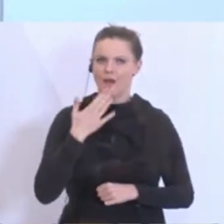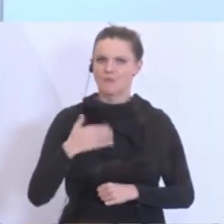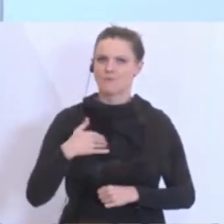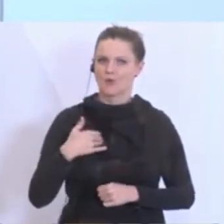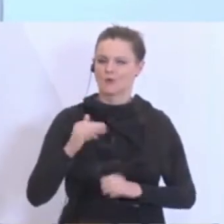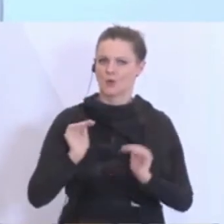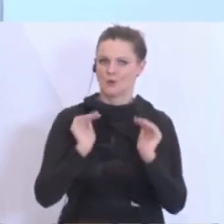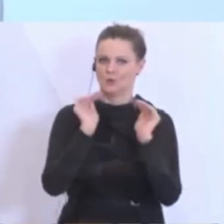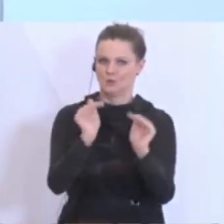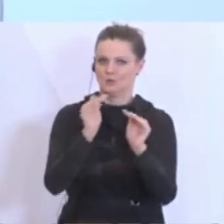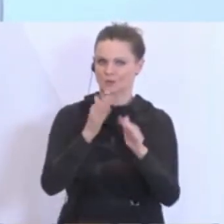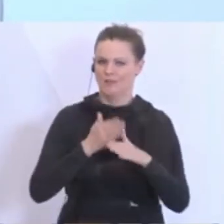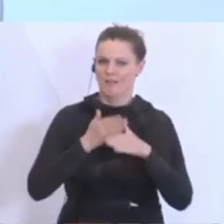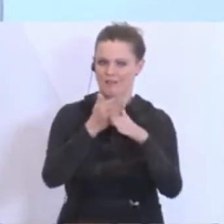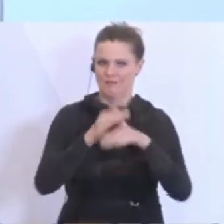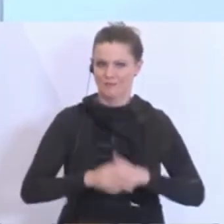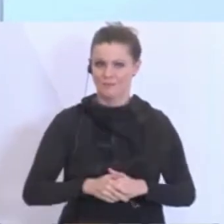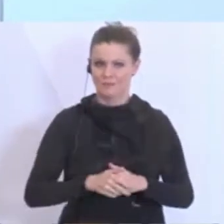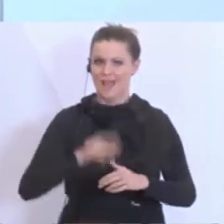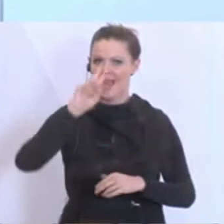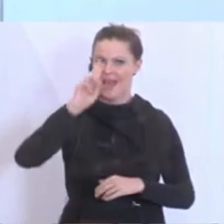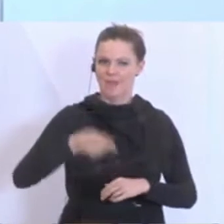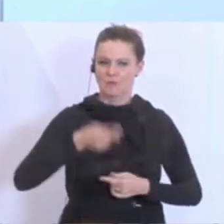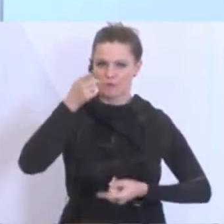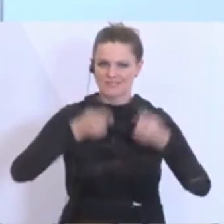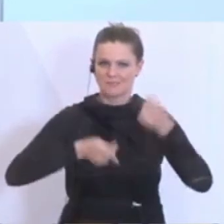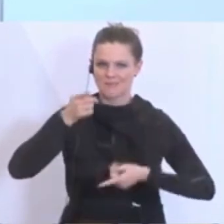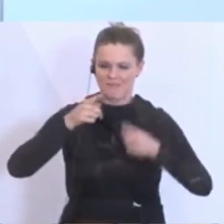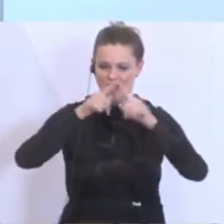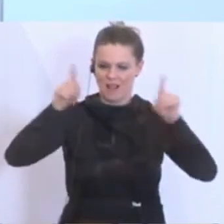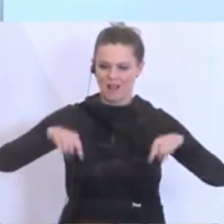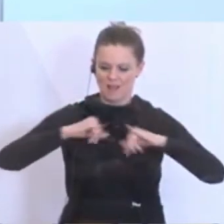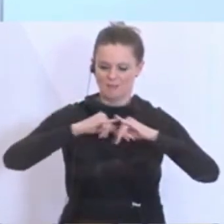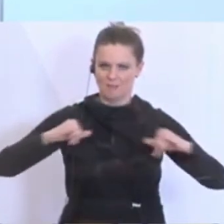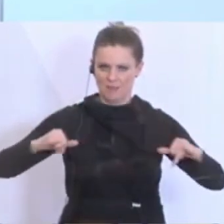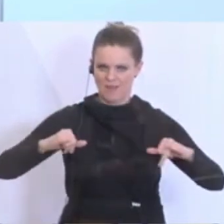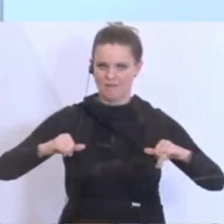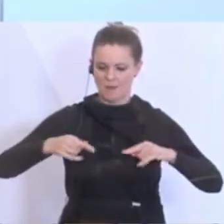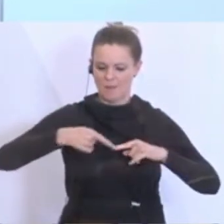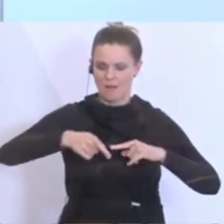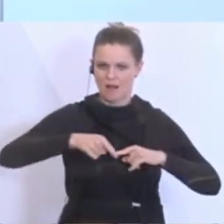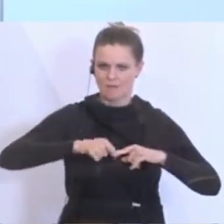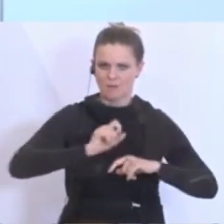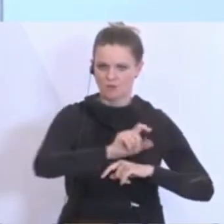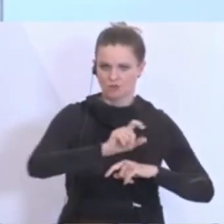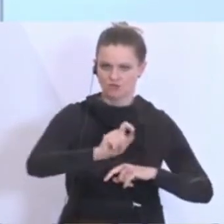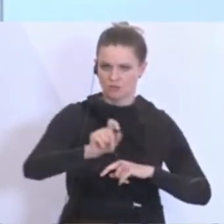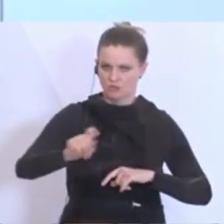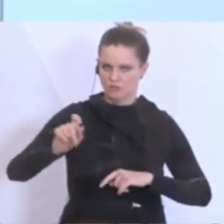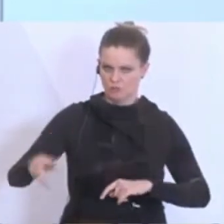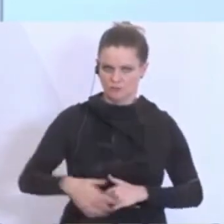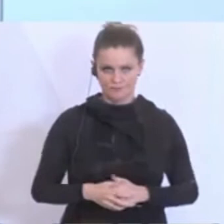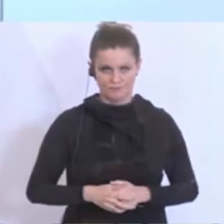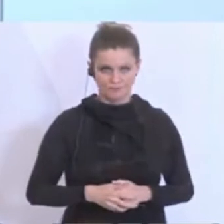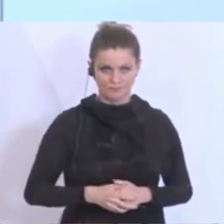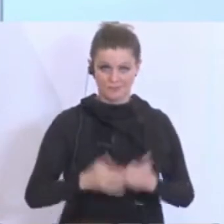Die Einberufungsbefehle, und das hat die Frau Bundesminister gesagt, werden jetzt unmittelbar dann auch zugestellt werden. Und ich